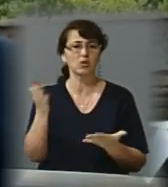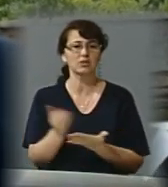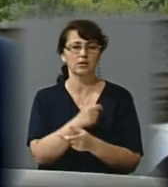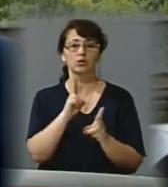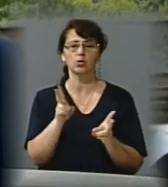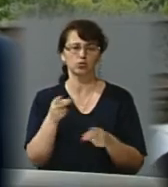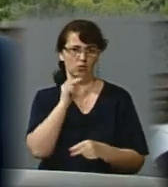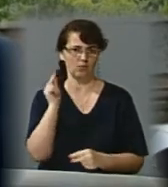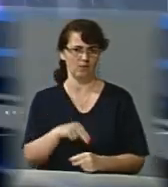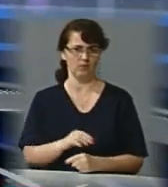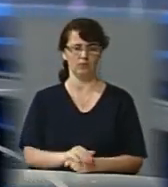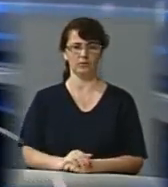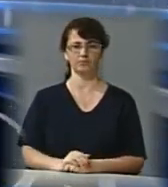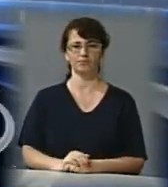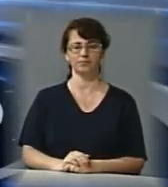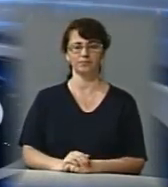Вічевої.